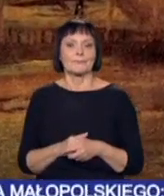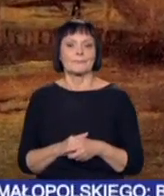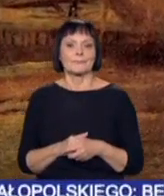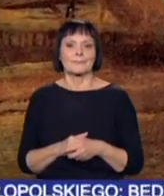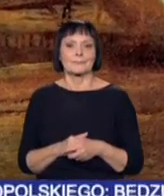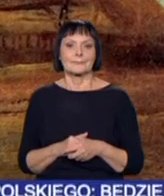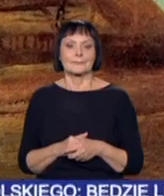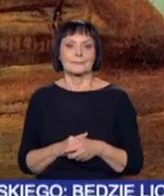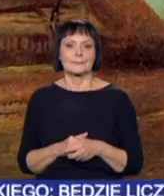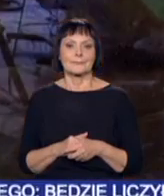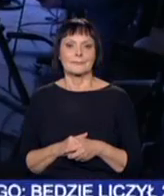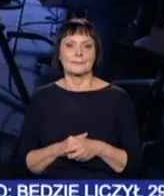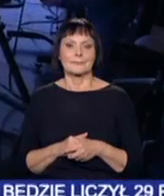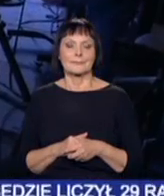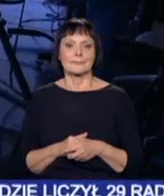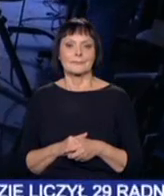Molska, Kronika.